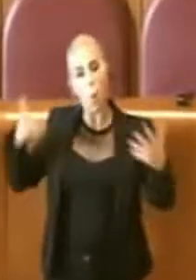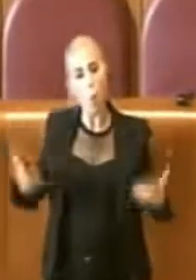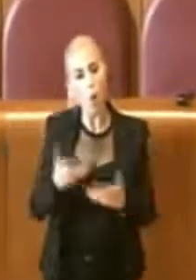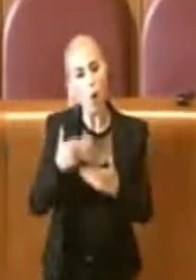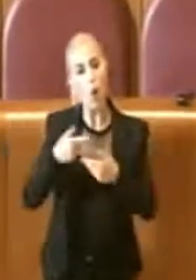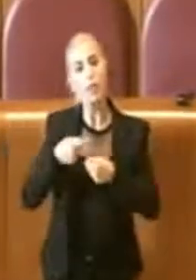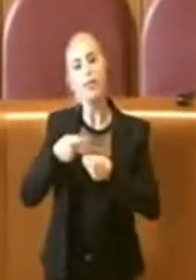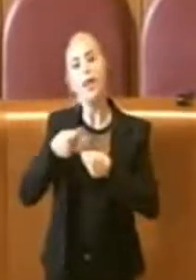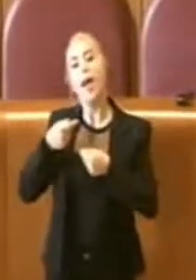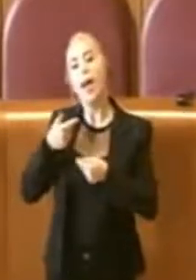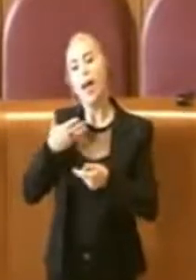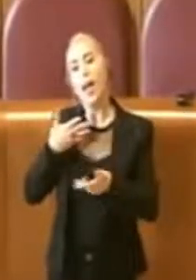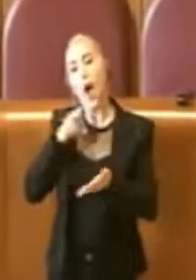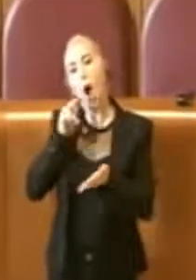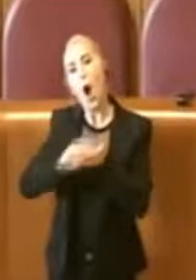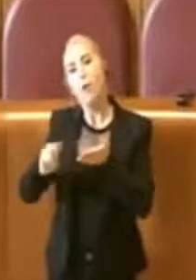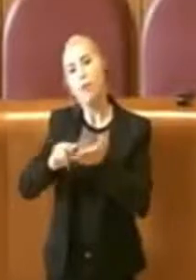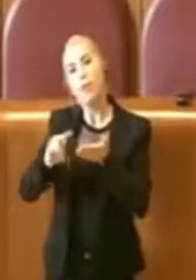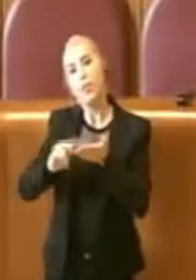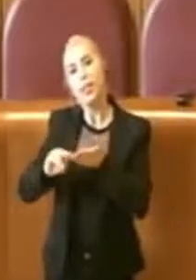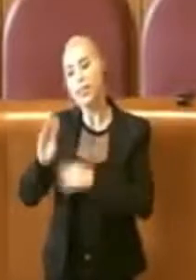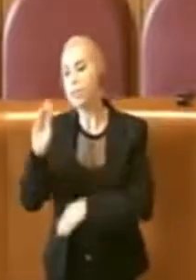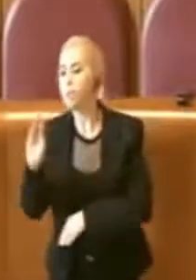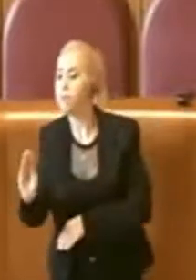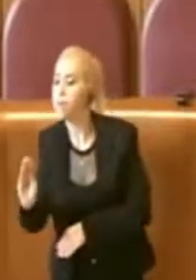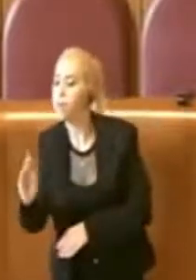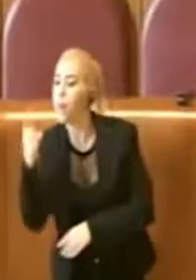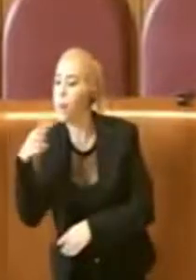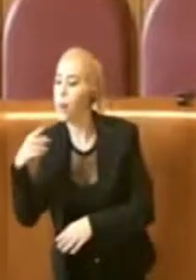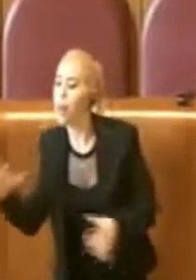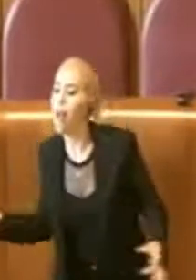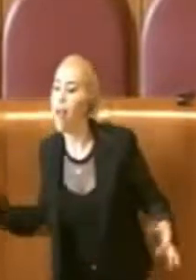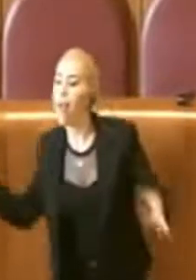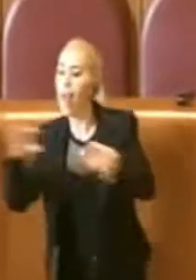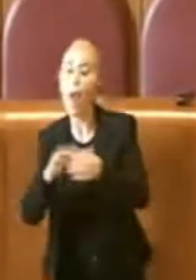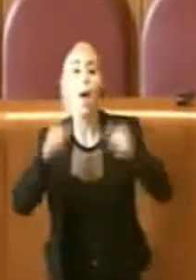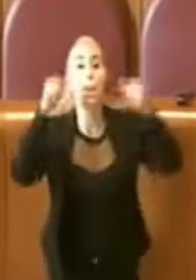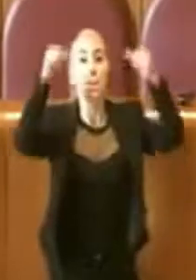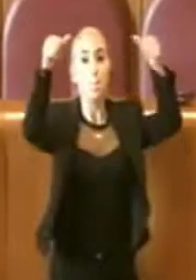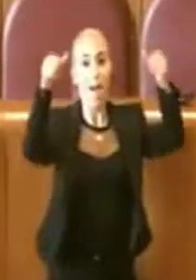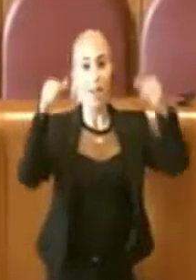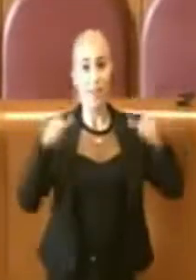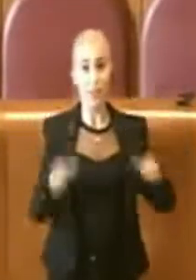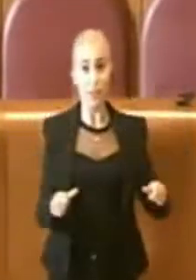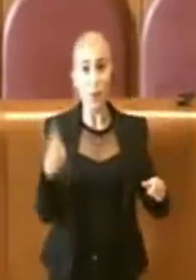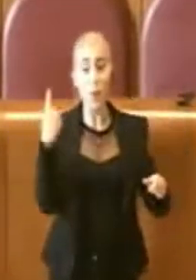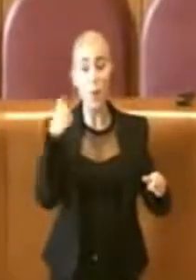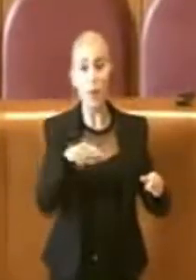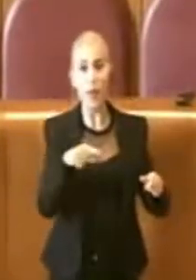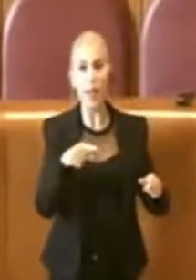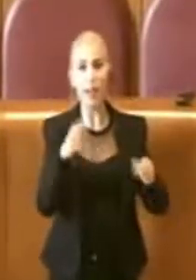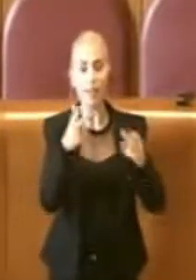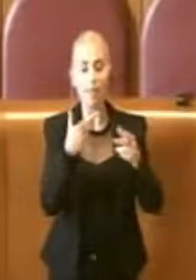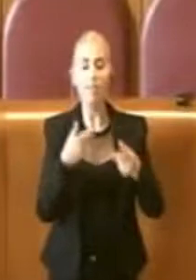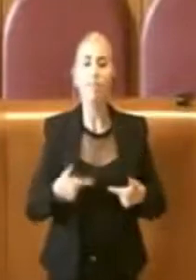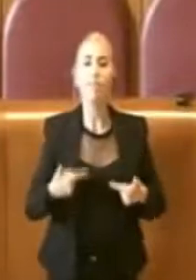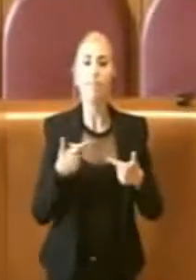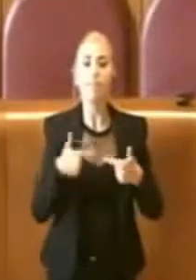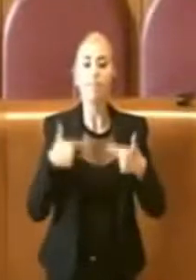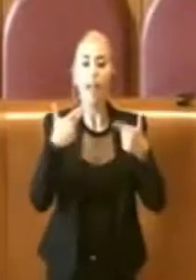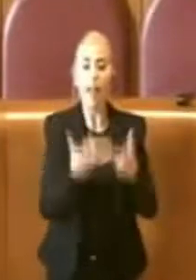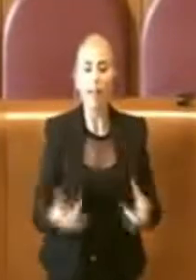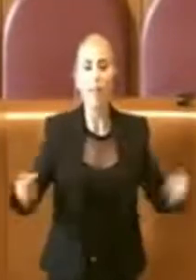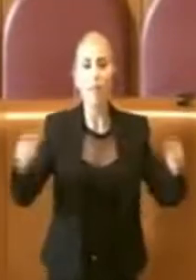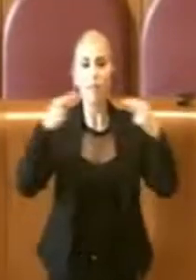a un bando che preveda una riqualificazione del parco. Io